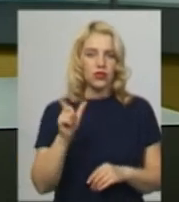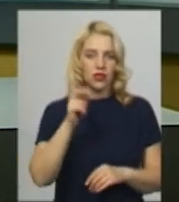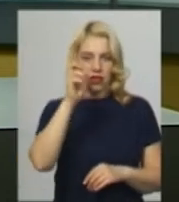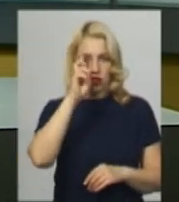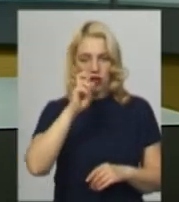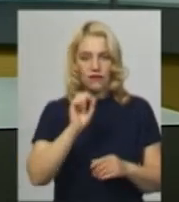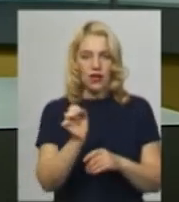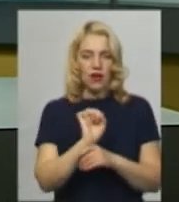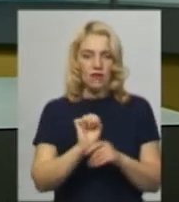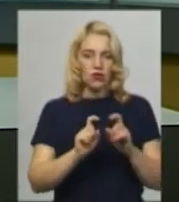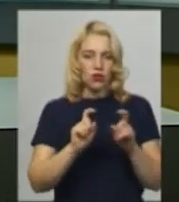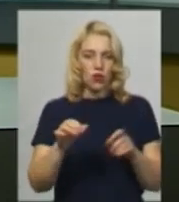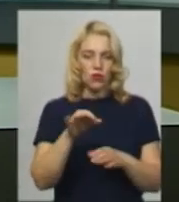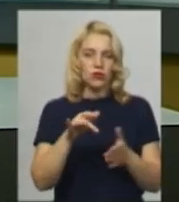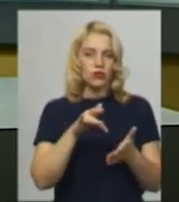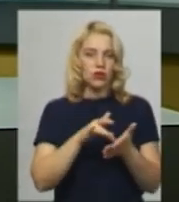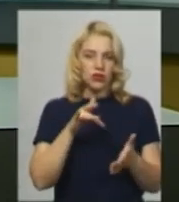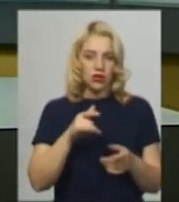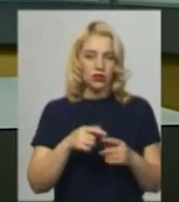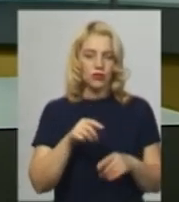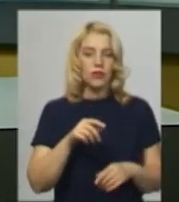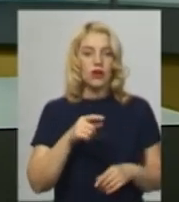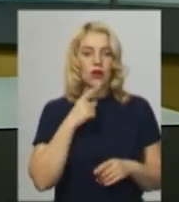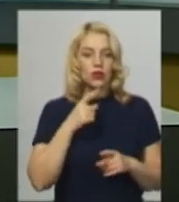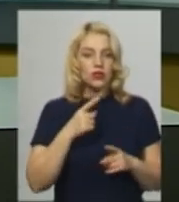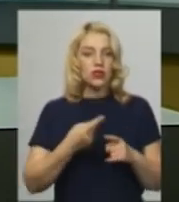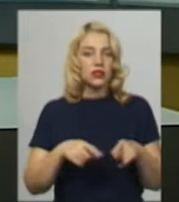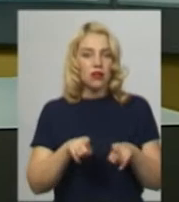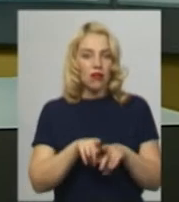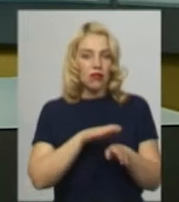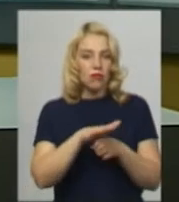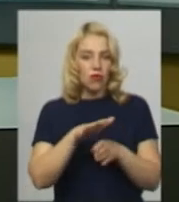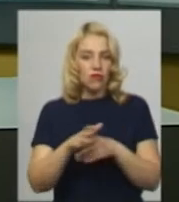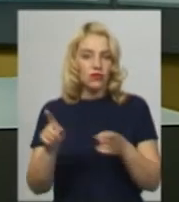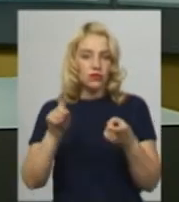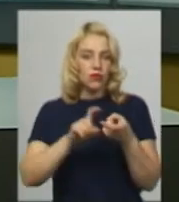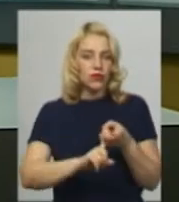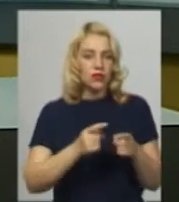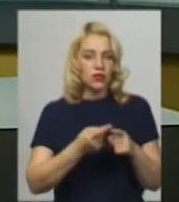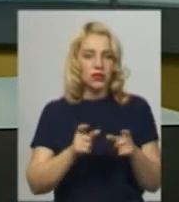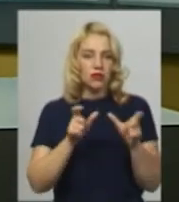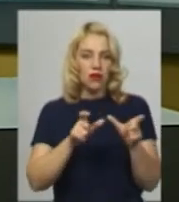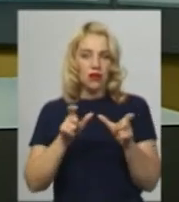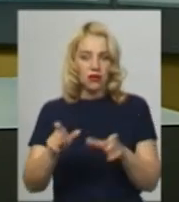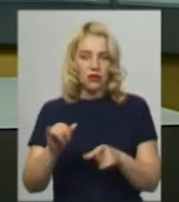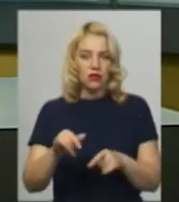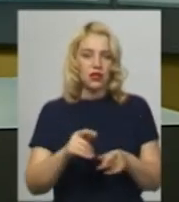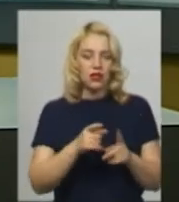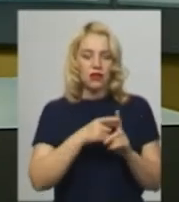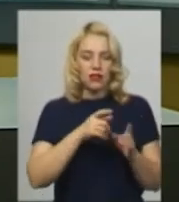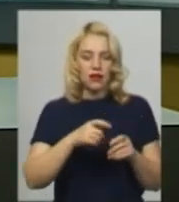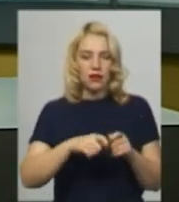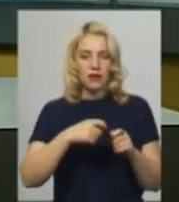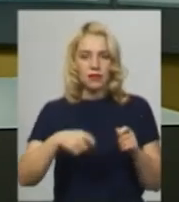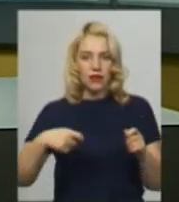автошкіл обласного центру Микола Муха. Каже, така наповненість пов'язана із карантином та тривалою перервою у